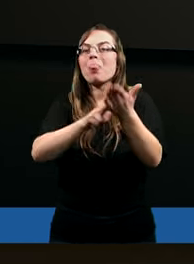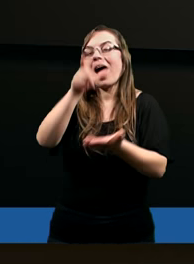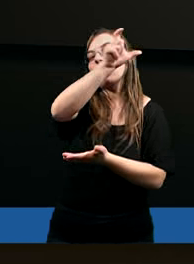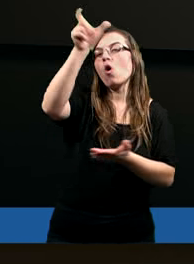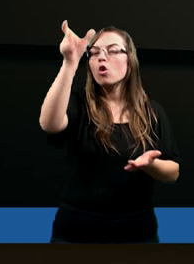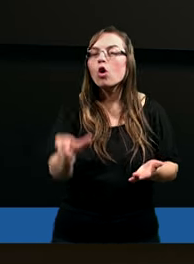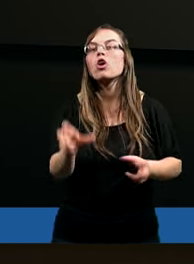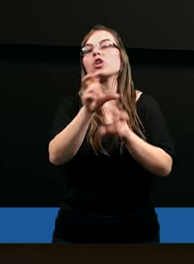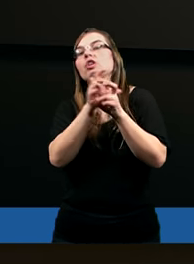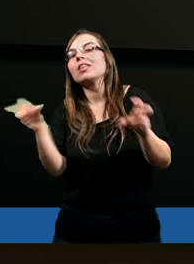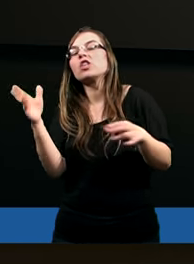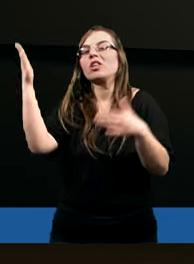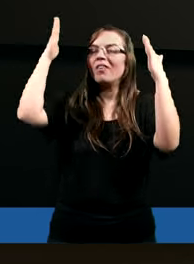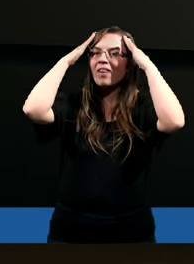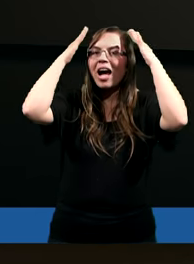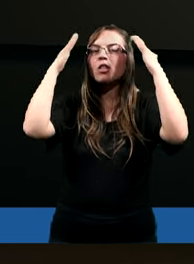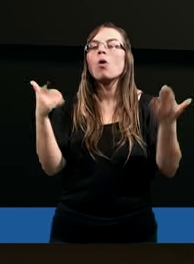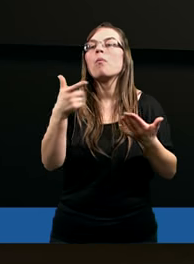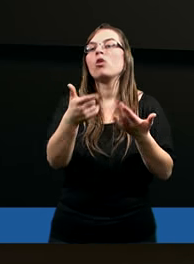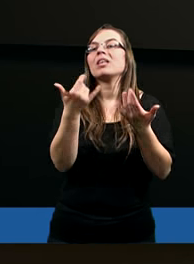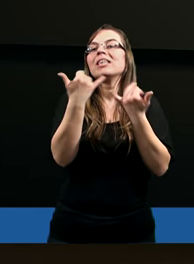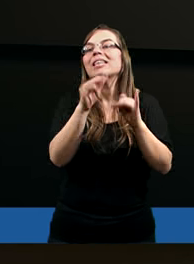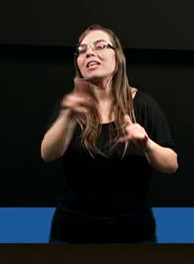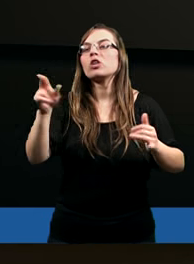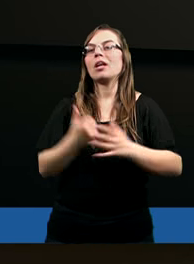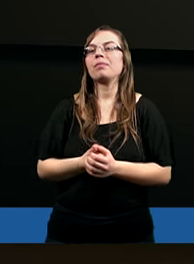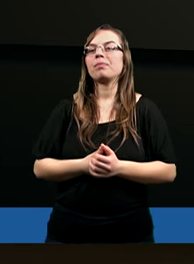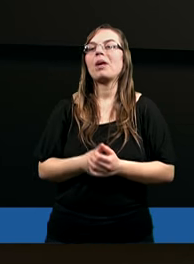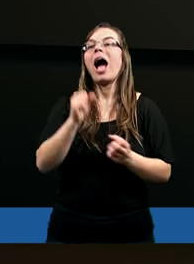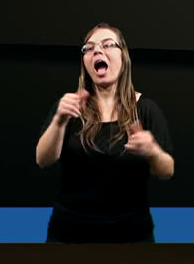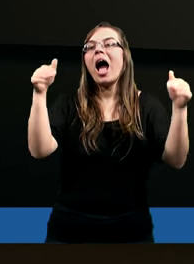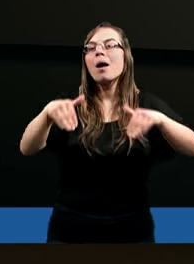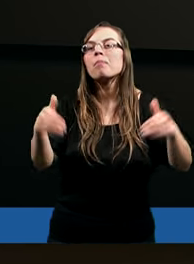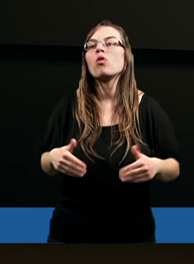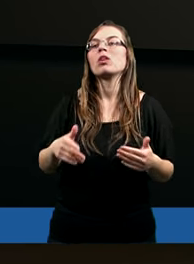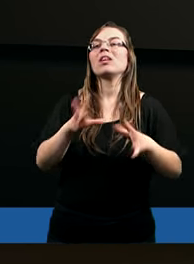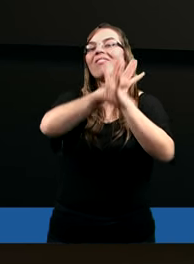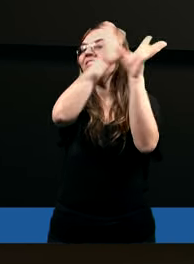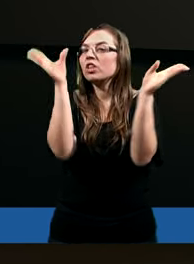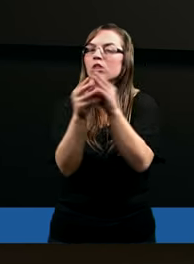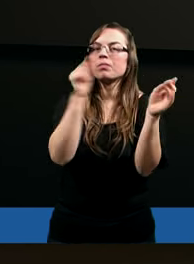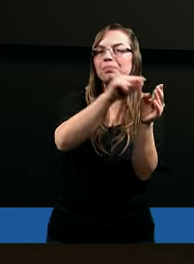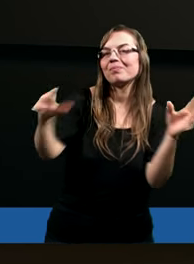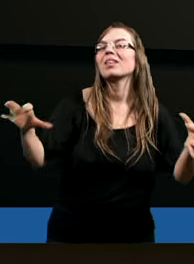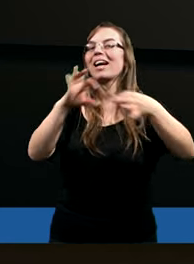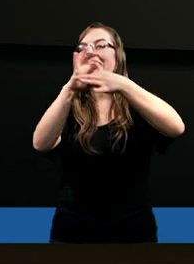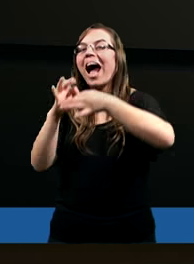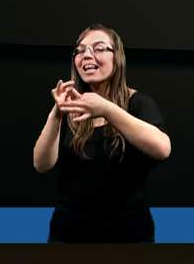Golgocie, czy świadomość sądu. A może wszystko razem.